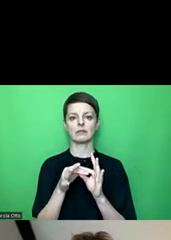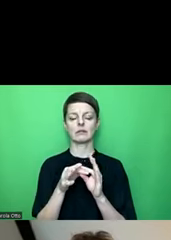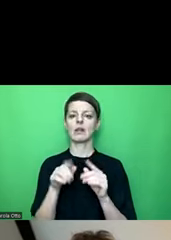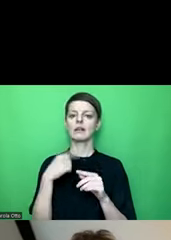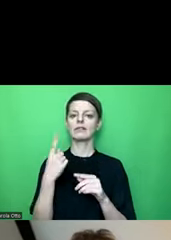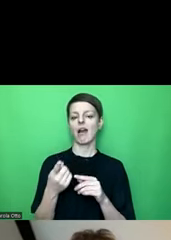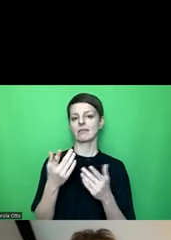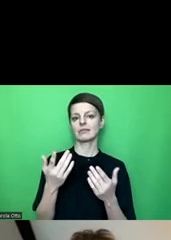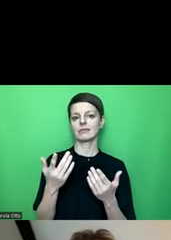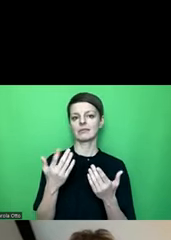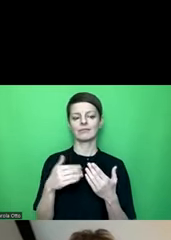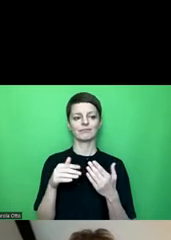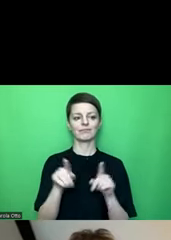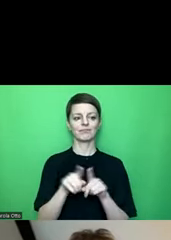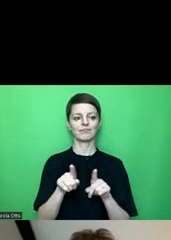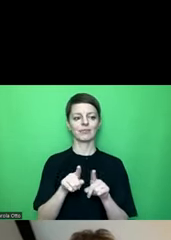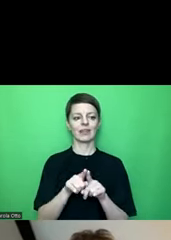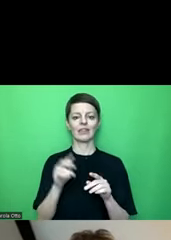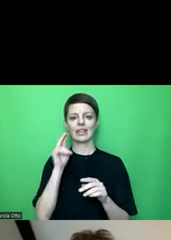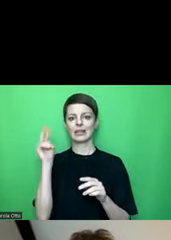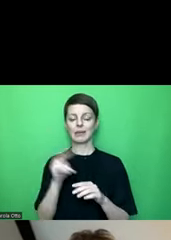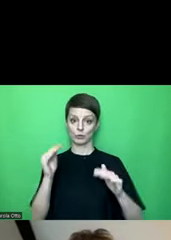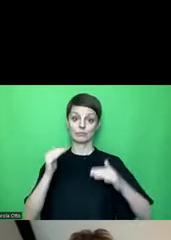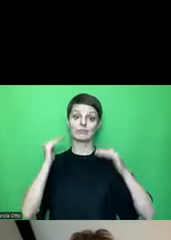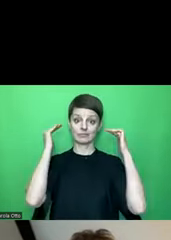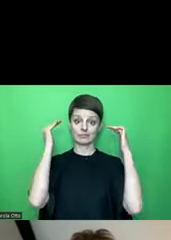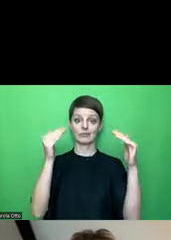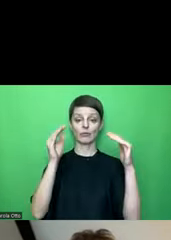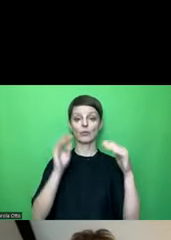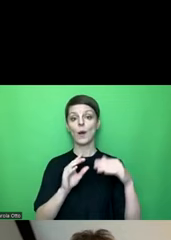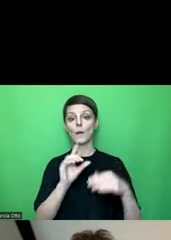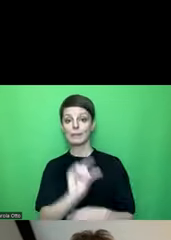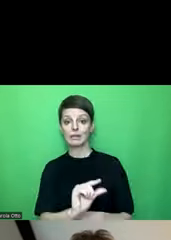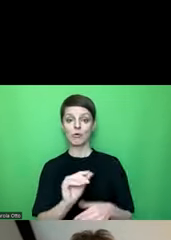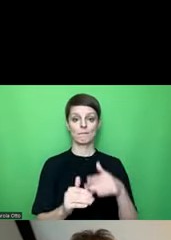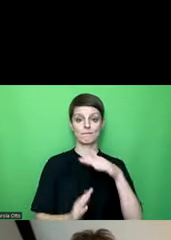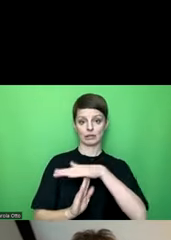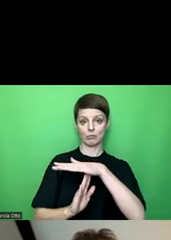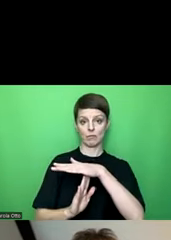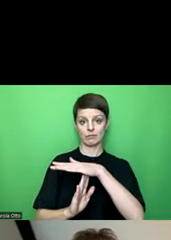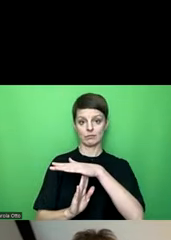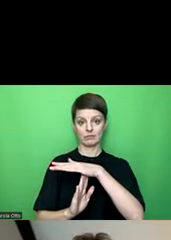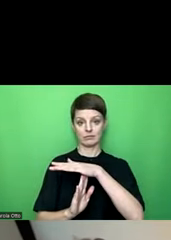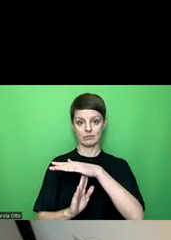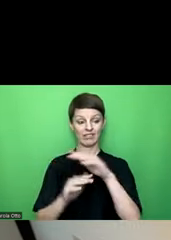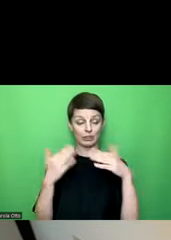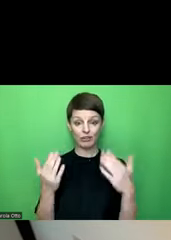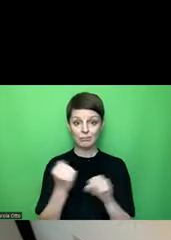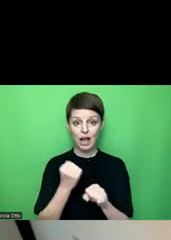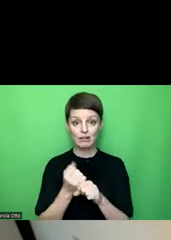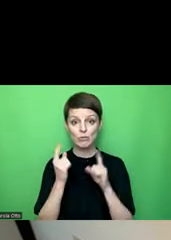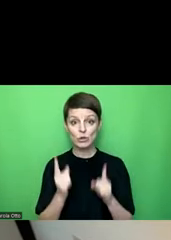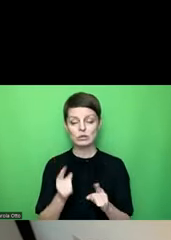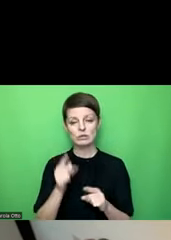praktisch noch mal eine übergeordnete Dimension für Min und Max. Und wenn ich sowas machen muss, dann muss ich immer